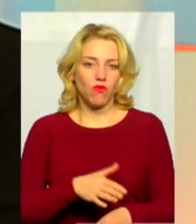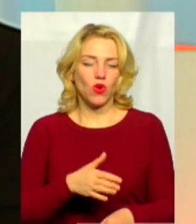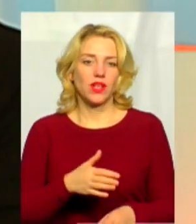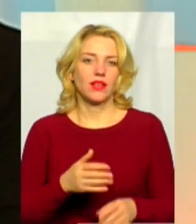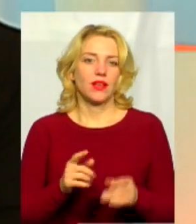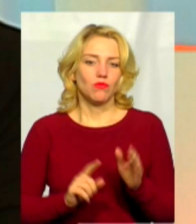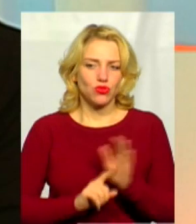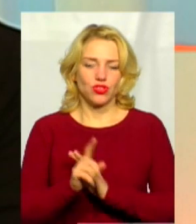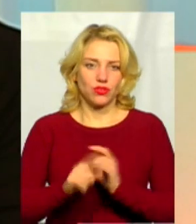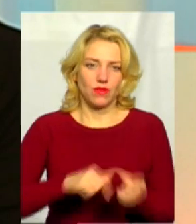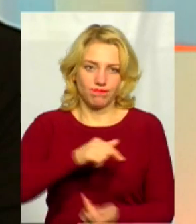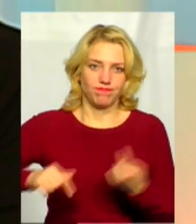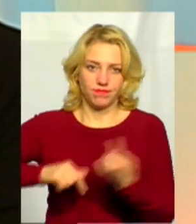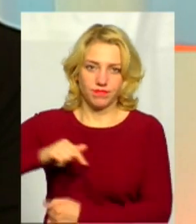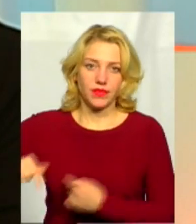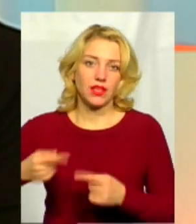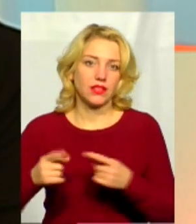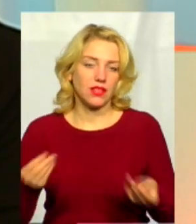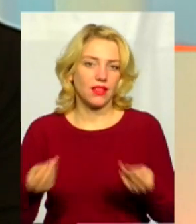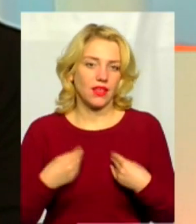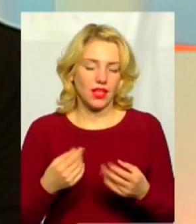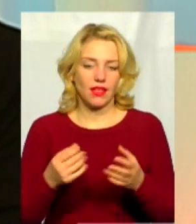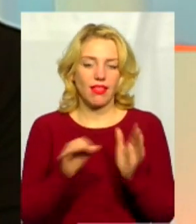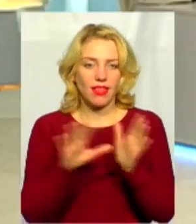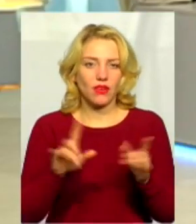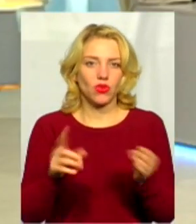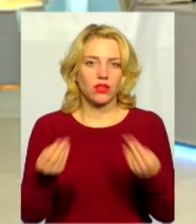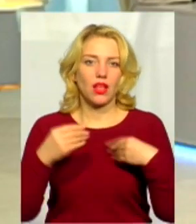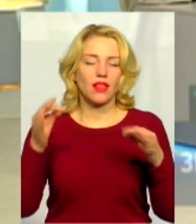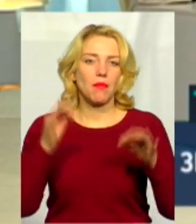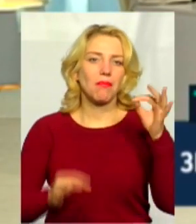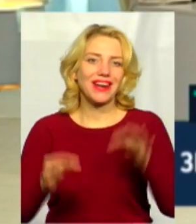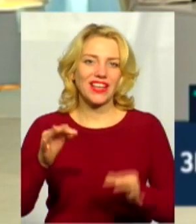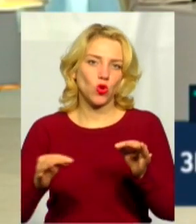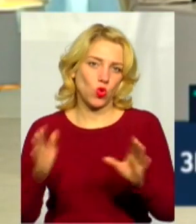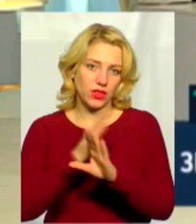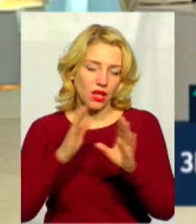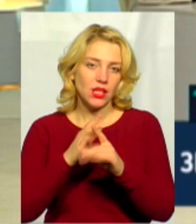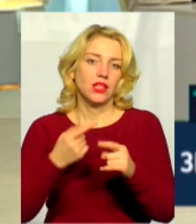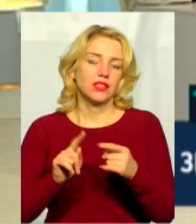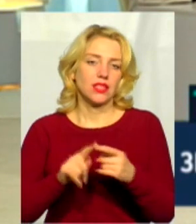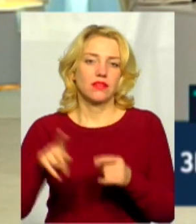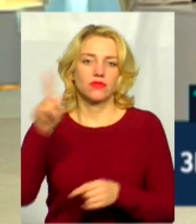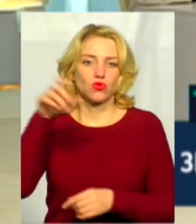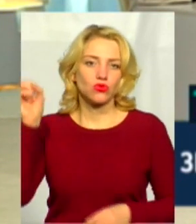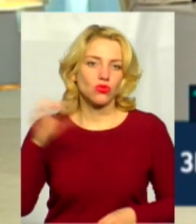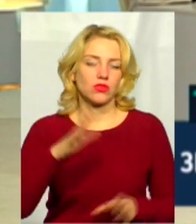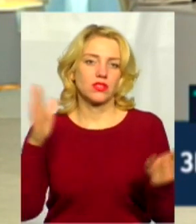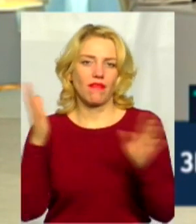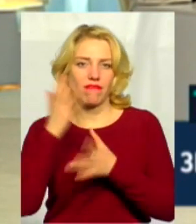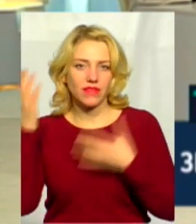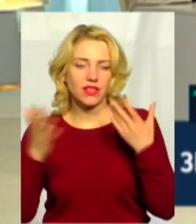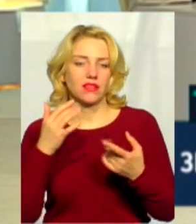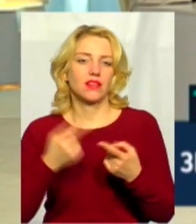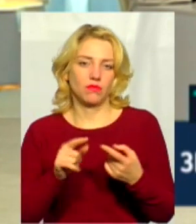обороти і використовуємо ту енергію, яка нам дана природою. Сонце, вітер, біоенергетика – це все те, що відновлюється. Тому я би